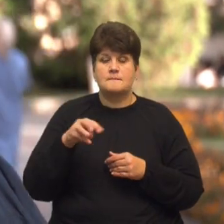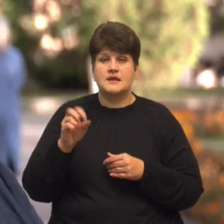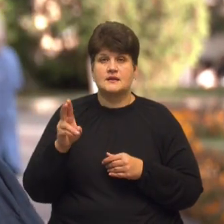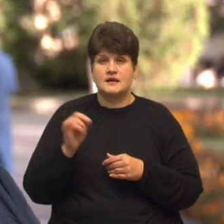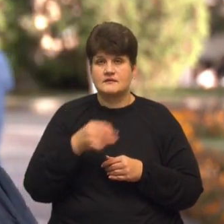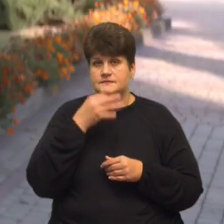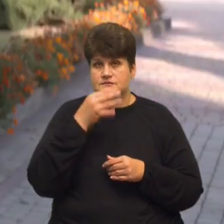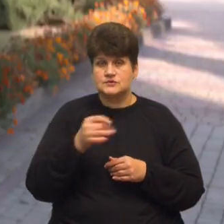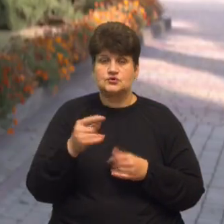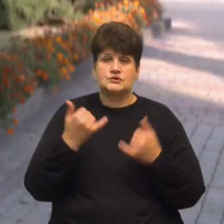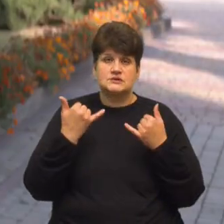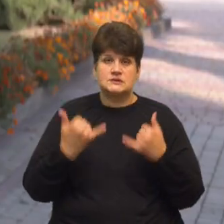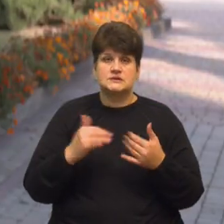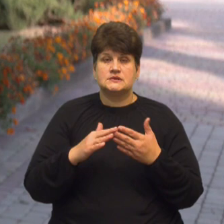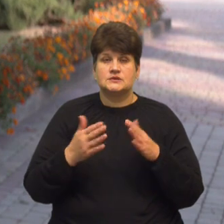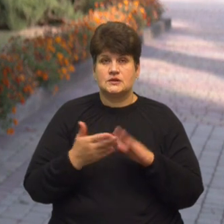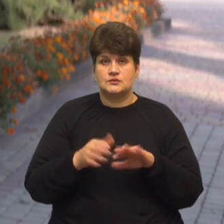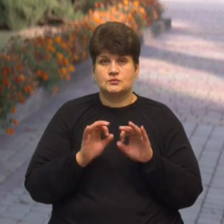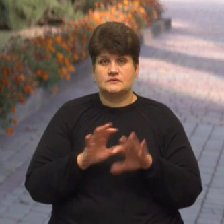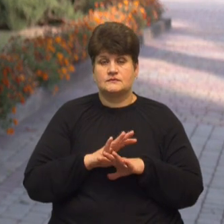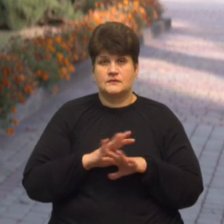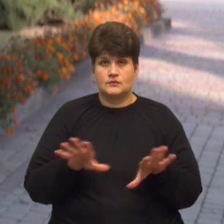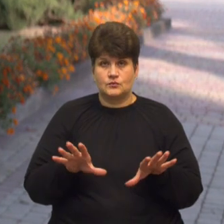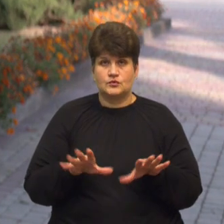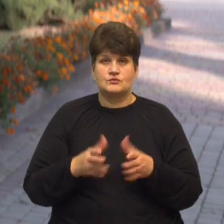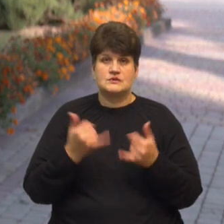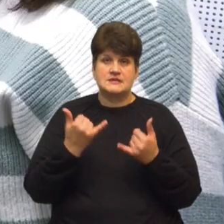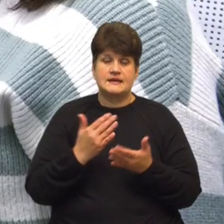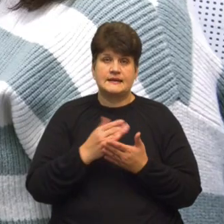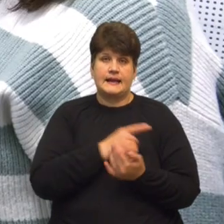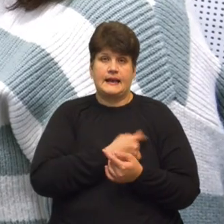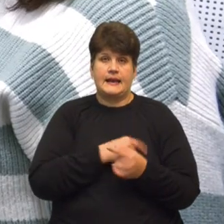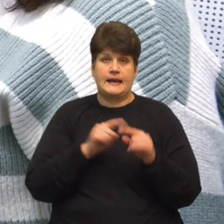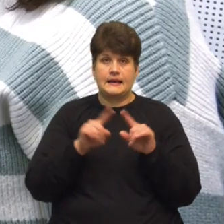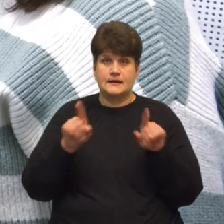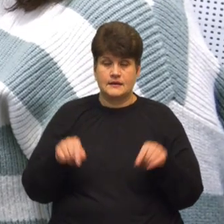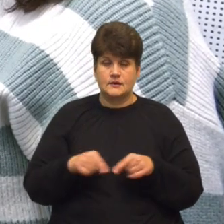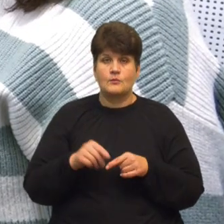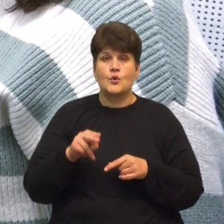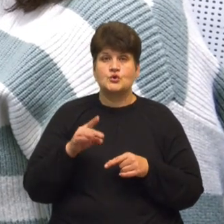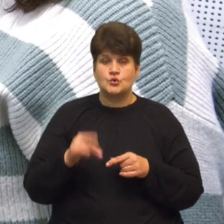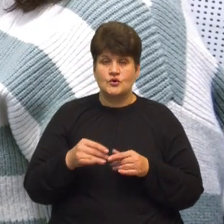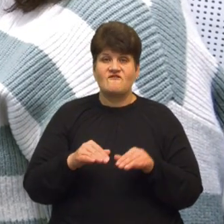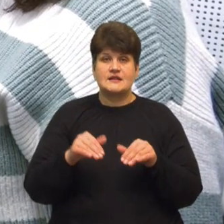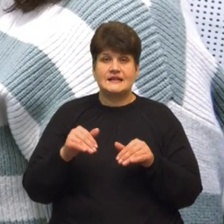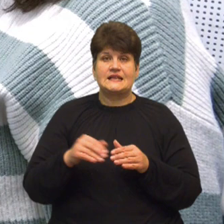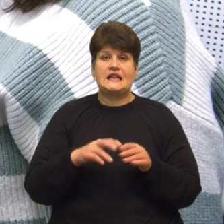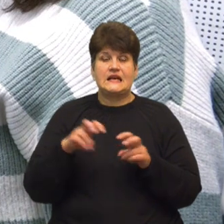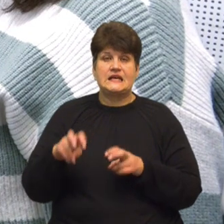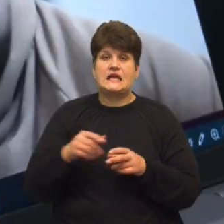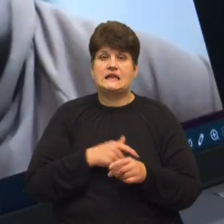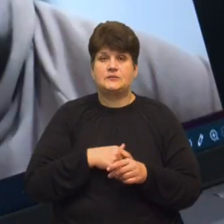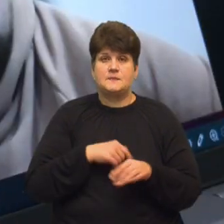відповів, що наразі ситуація не коментуватиме, бо перебуває на лікарняному. Про процедуру відкликання депутатів з місцевих рад